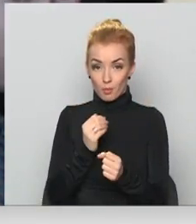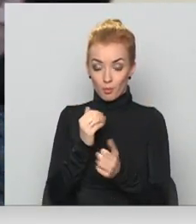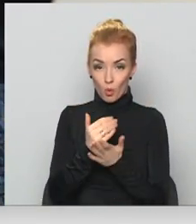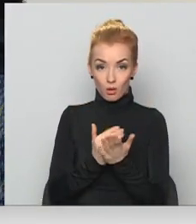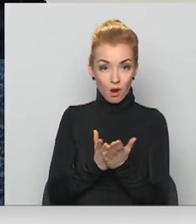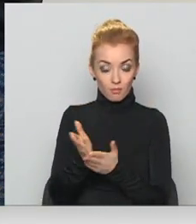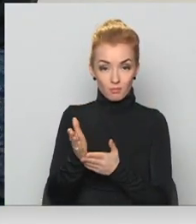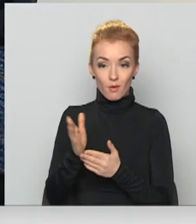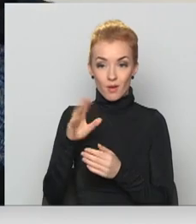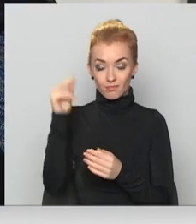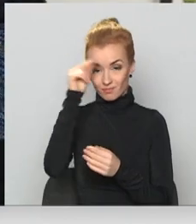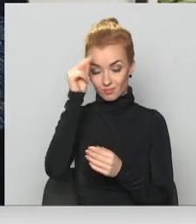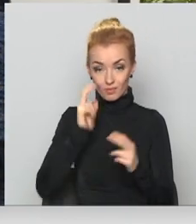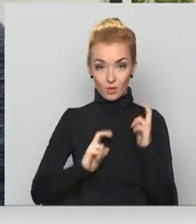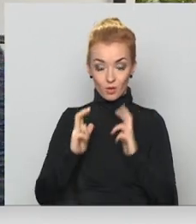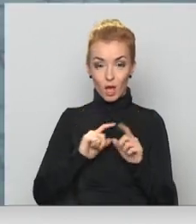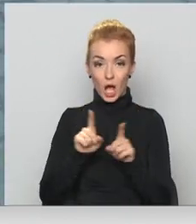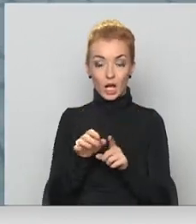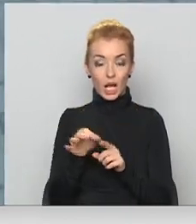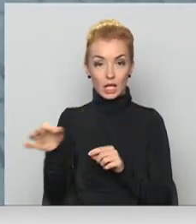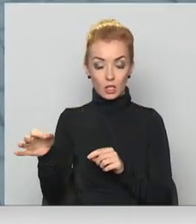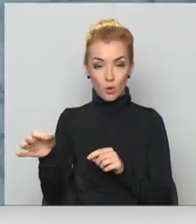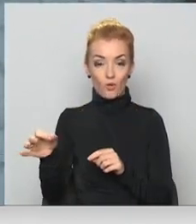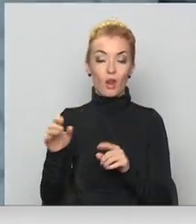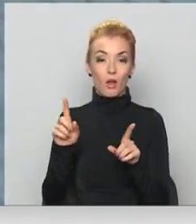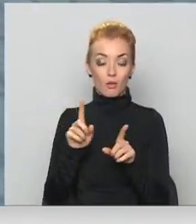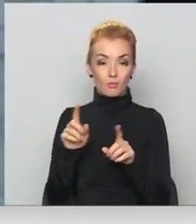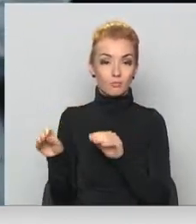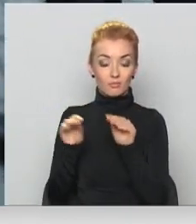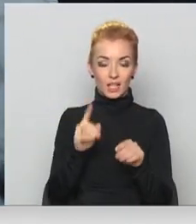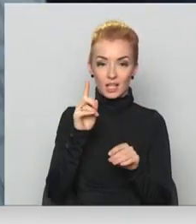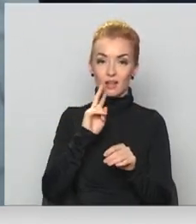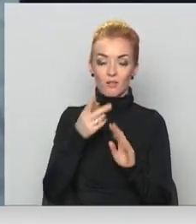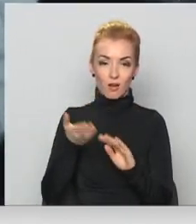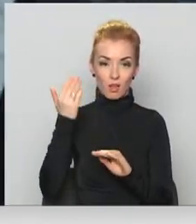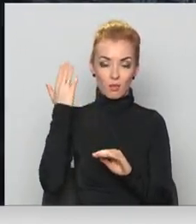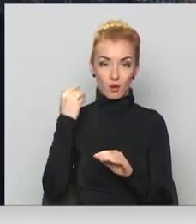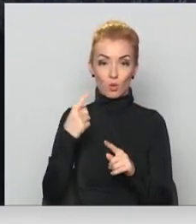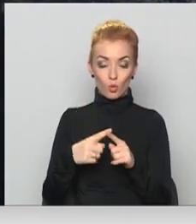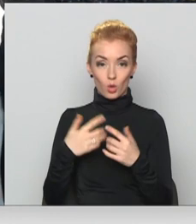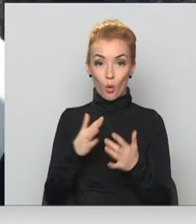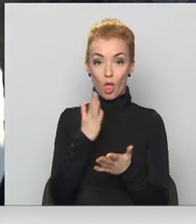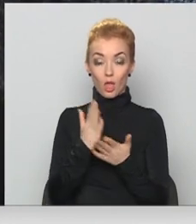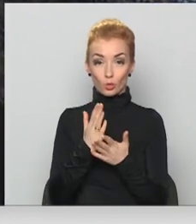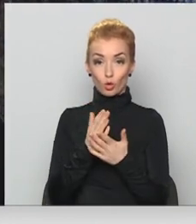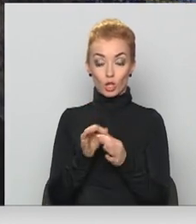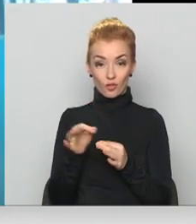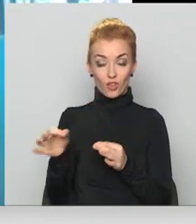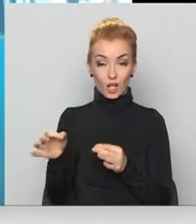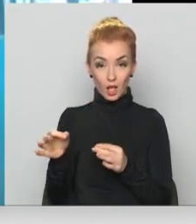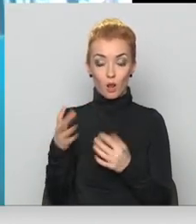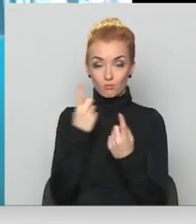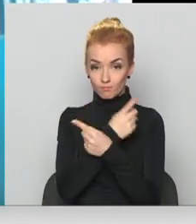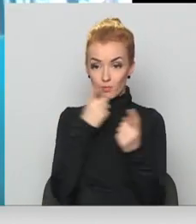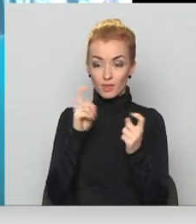ar iespēju studēt arī reģionu filiālēs. Ieviesa viena pirms diviem gadiem. Jau vasošās filiālis ir iezinotši, ka ir